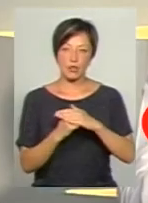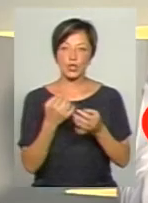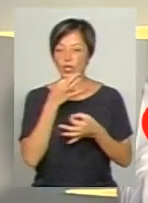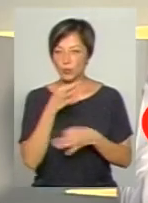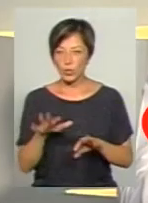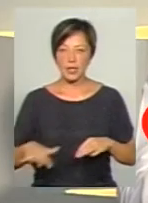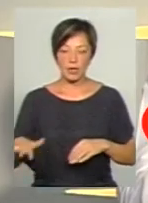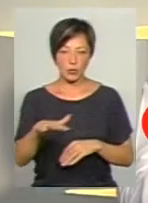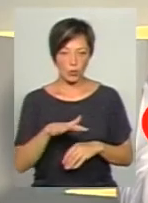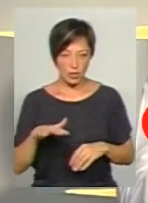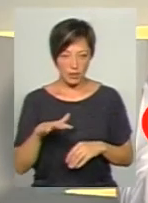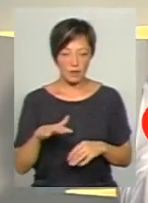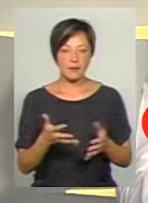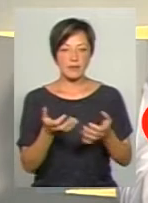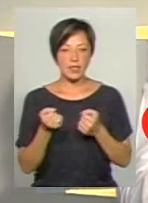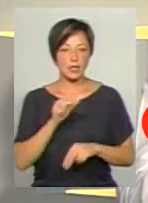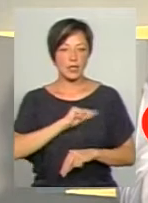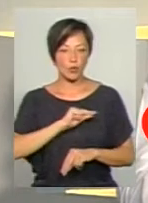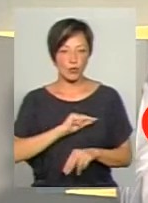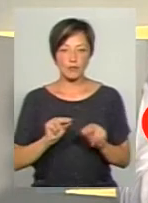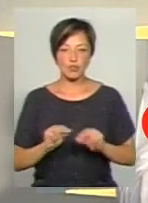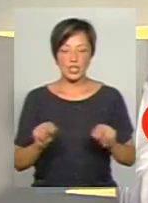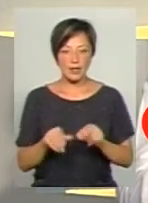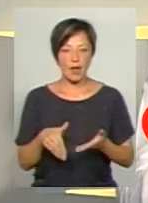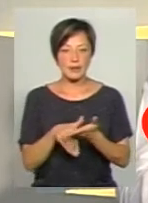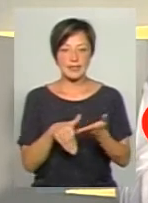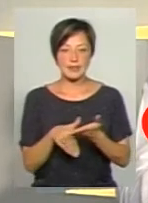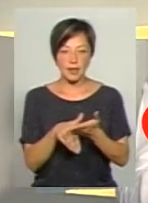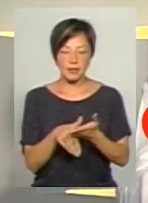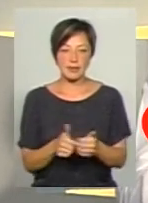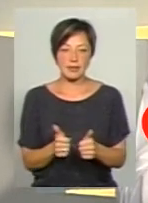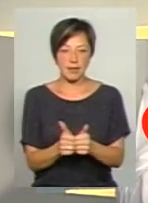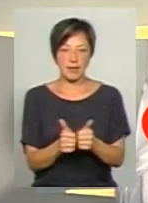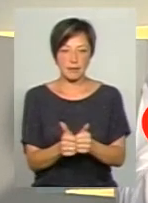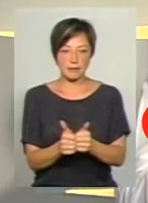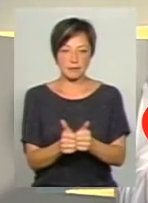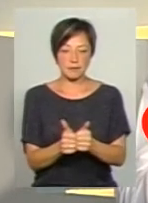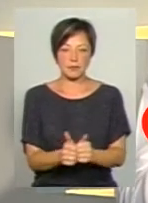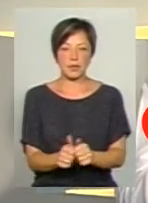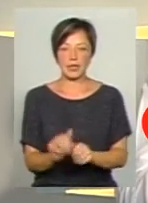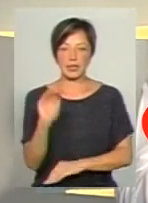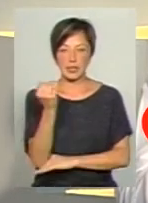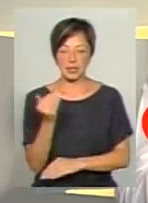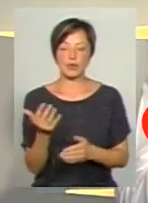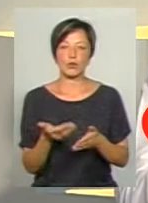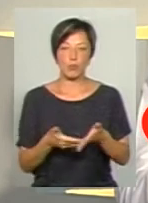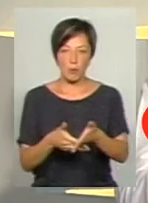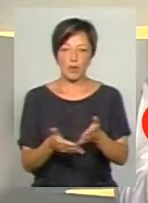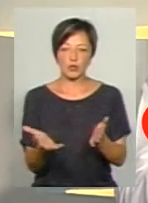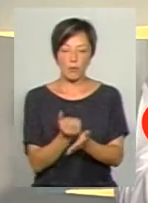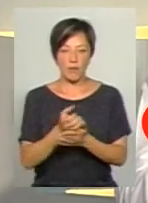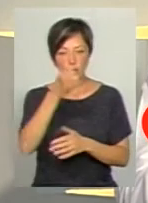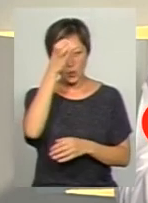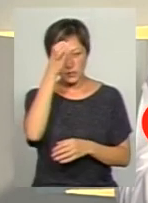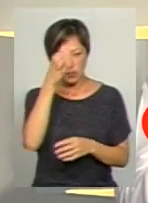інші території, взяти на роботу вчителя-асистента, який допоміг би учневі здобувати освіту,